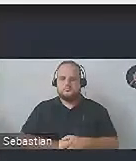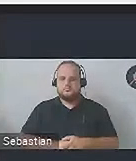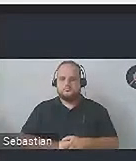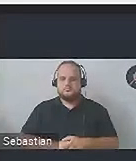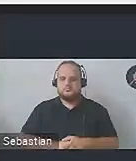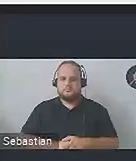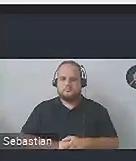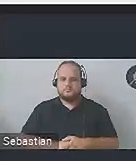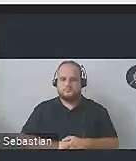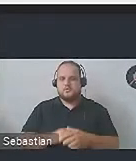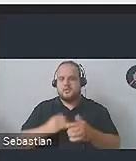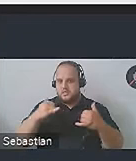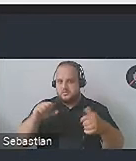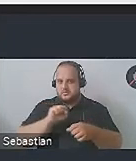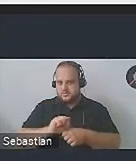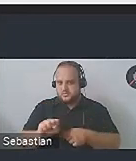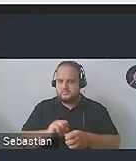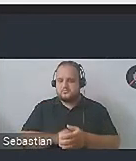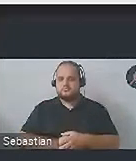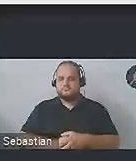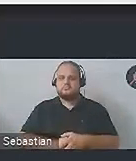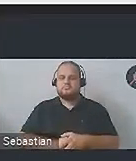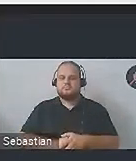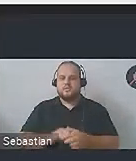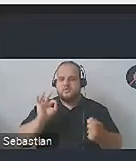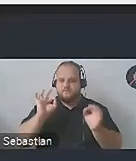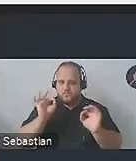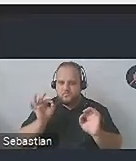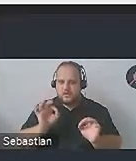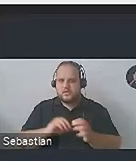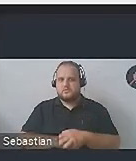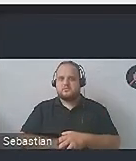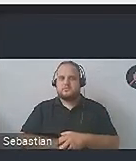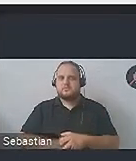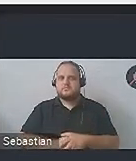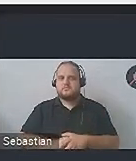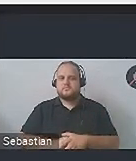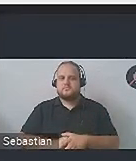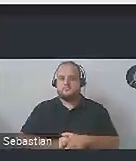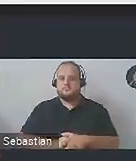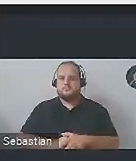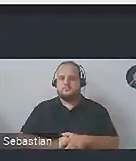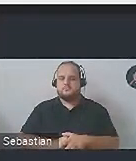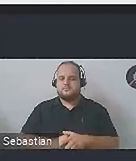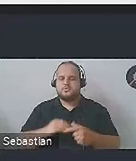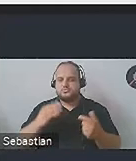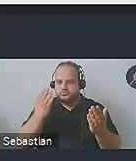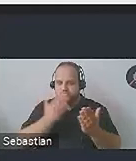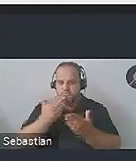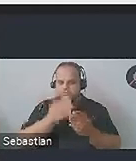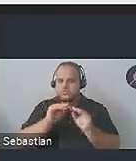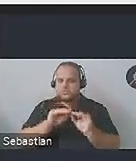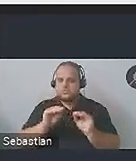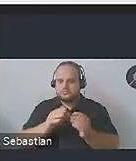nieco innych profesjonalistów. Ojej, mamy i informatyków, niesamowite. Osoby od kształcenia zdalnego,